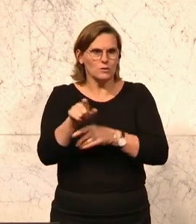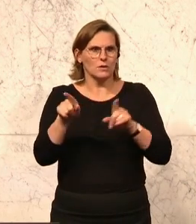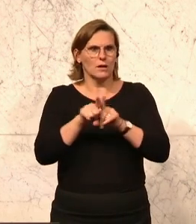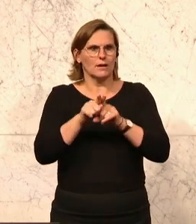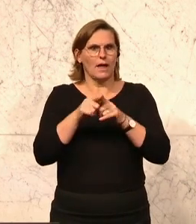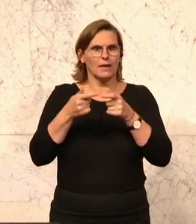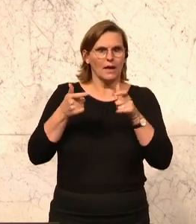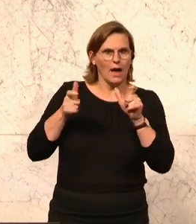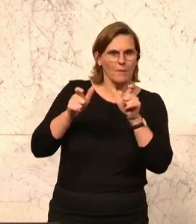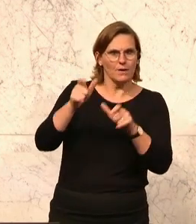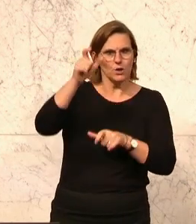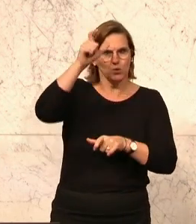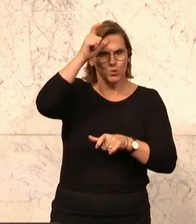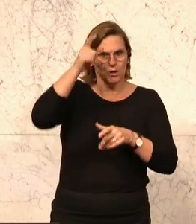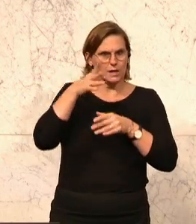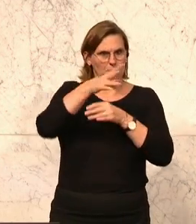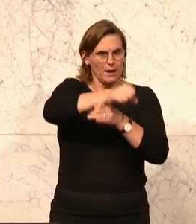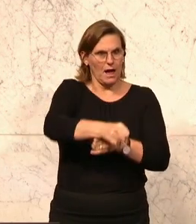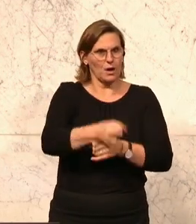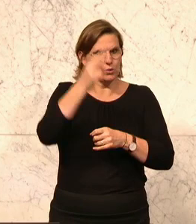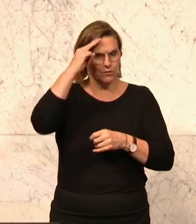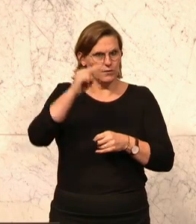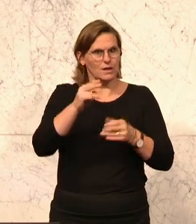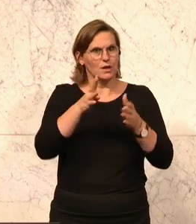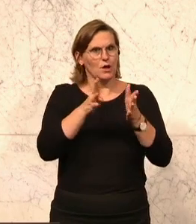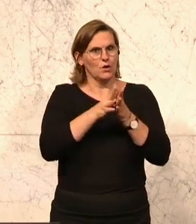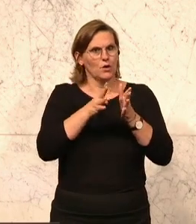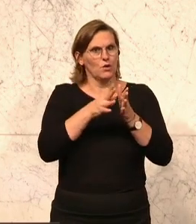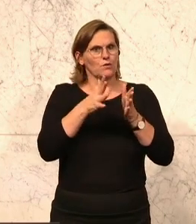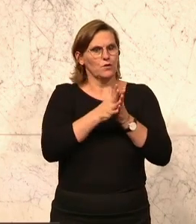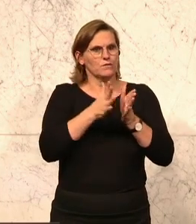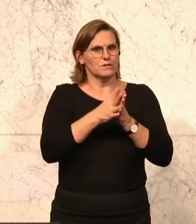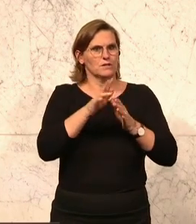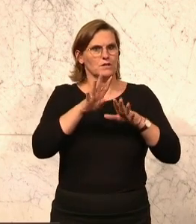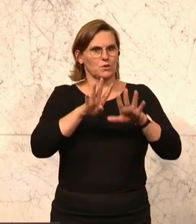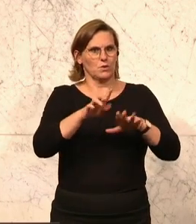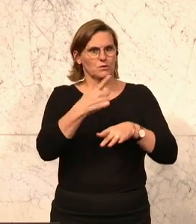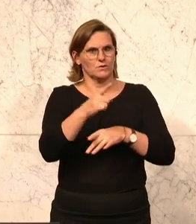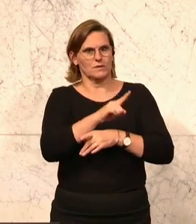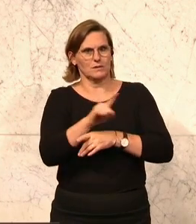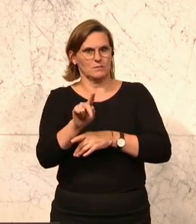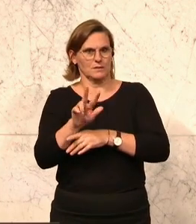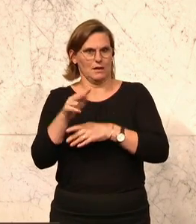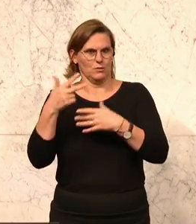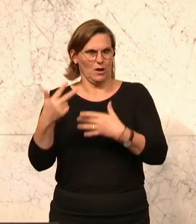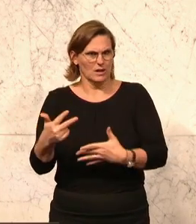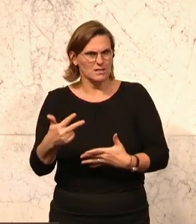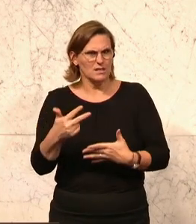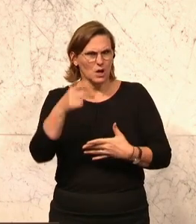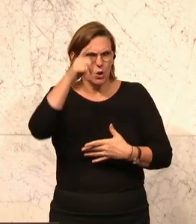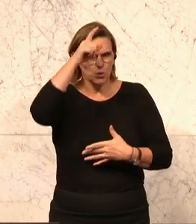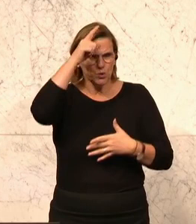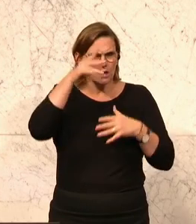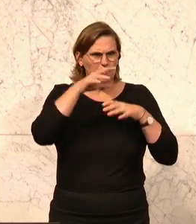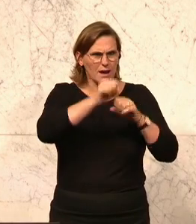Türkenbelagerung in Wien in den Jahren 1529, 1683. Also das, die Türkenbelagerung